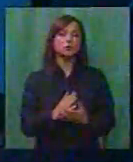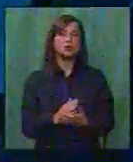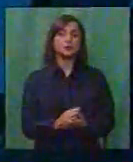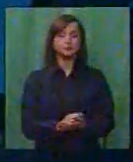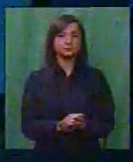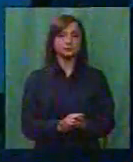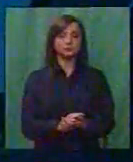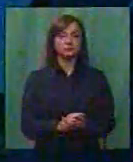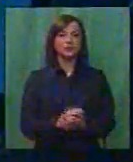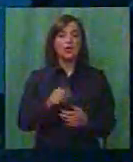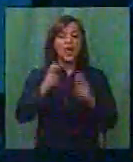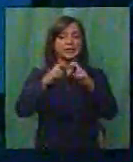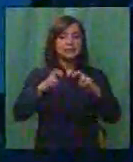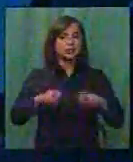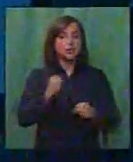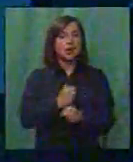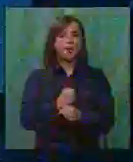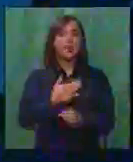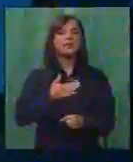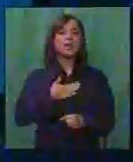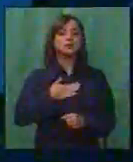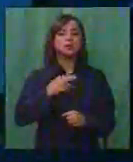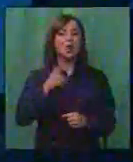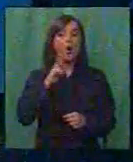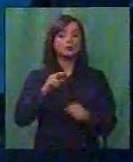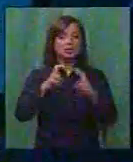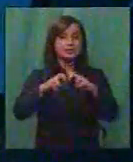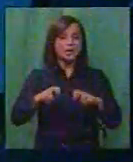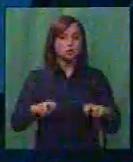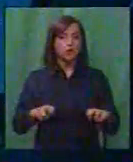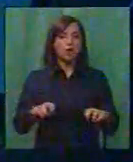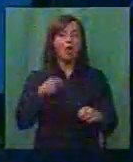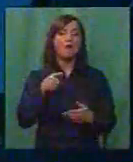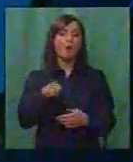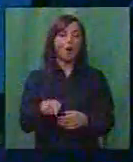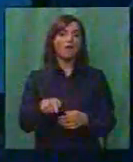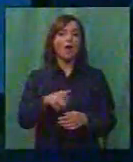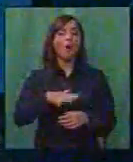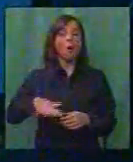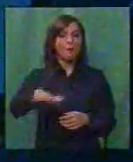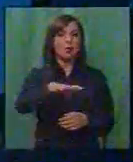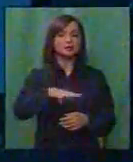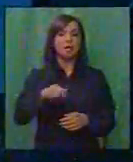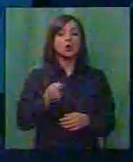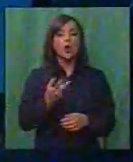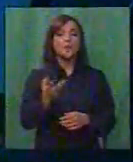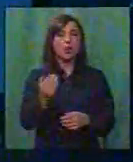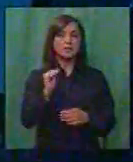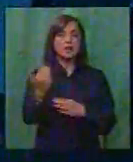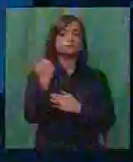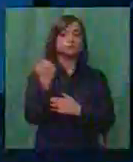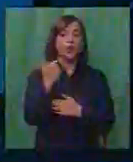истражувања. Нашите општи истражувања во оваа поле, како и бројот на